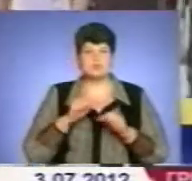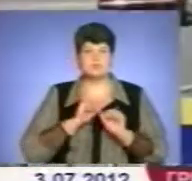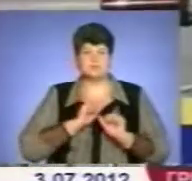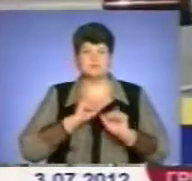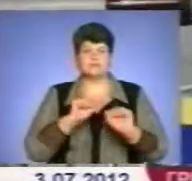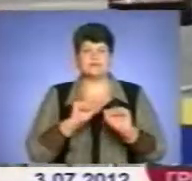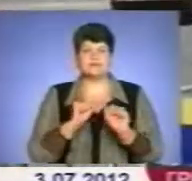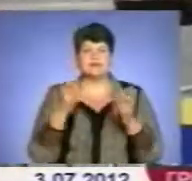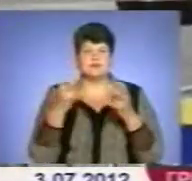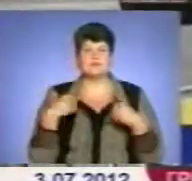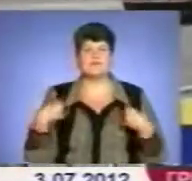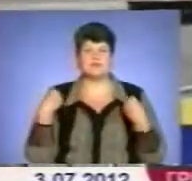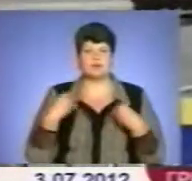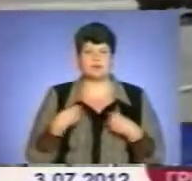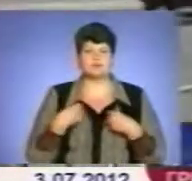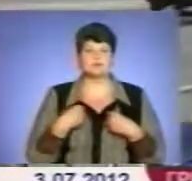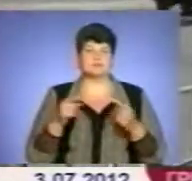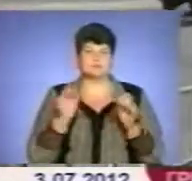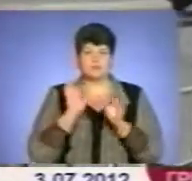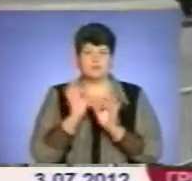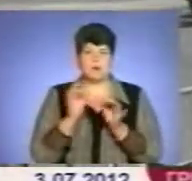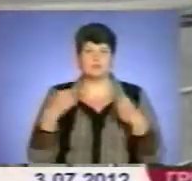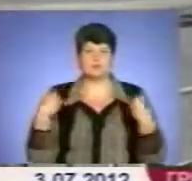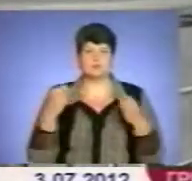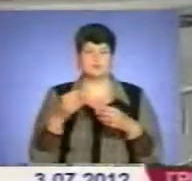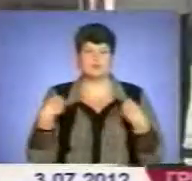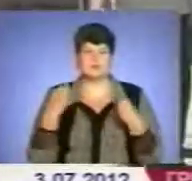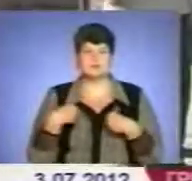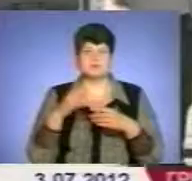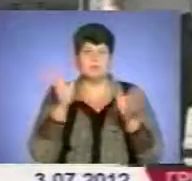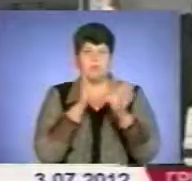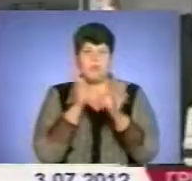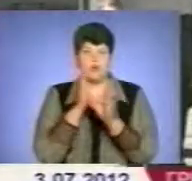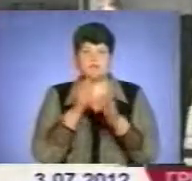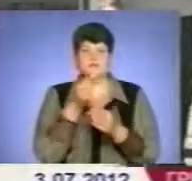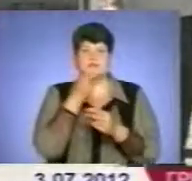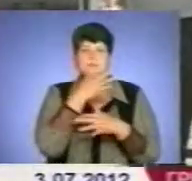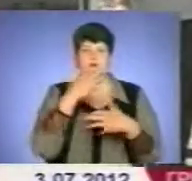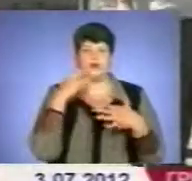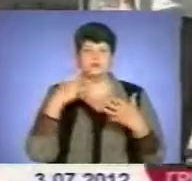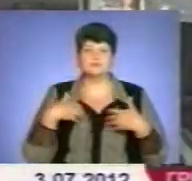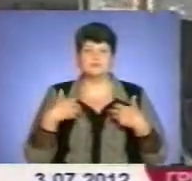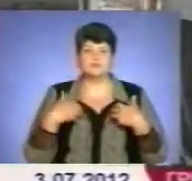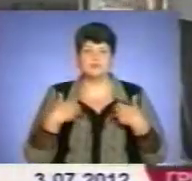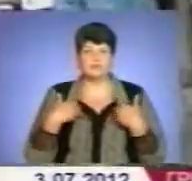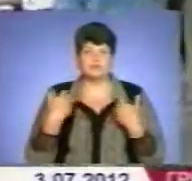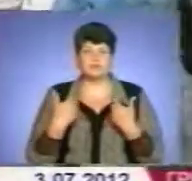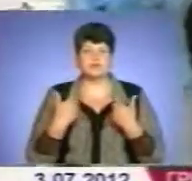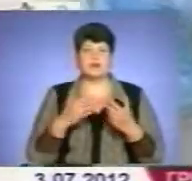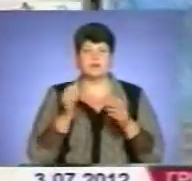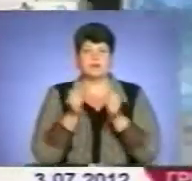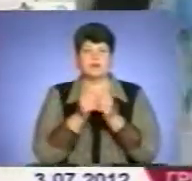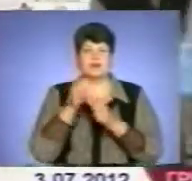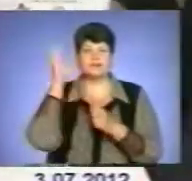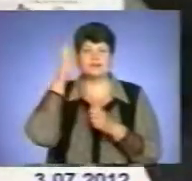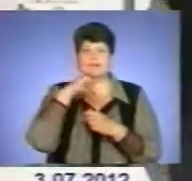Слід лише вдягатися відповідно до погоди на вулиці, вживати багато свіжих фруків та овочів. Якщо в сурічну погоду відпочиваєте біля води, то